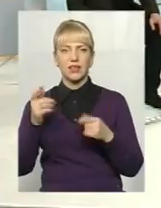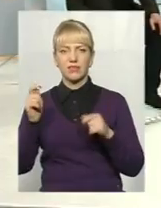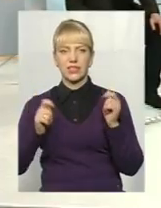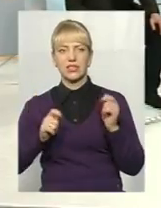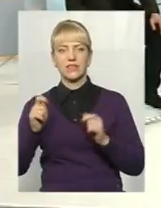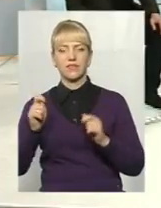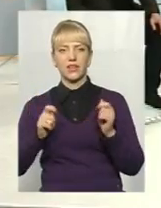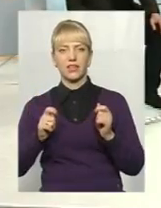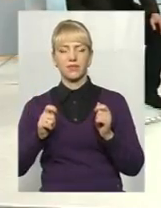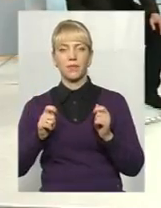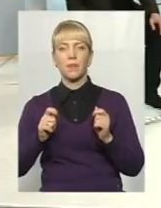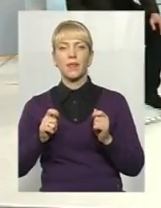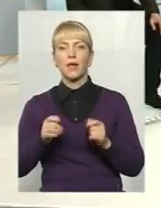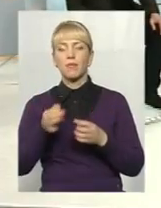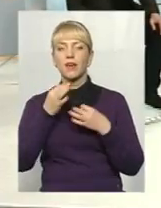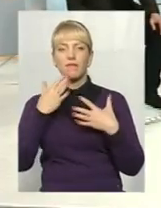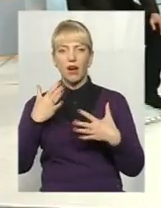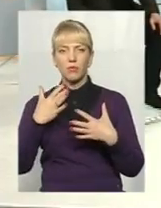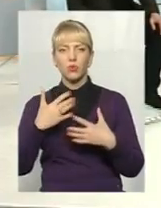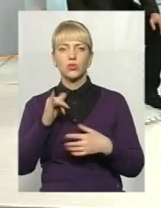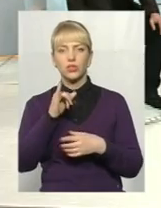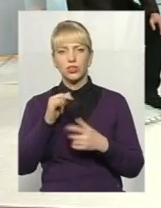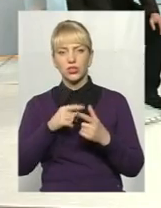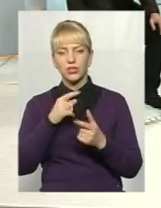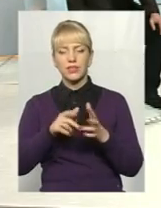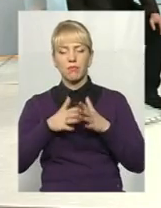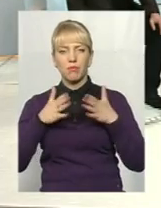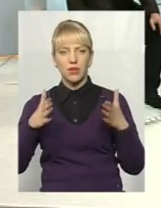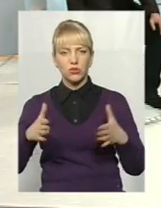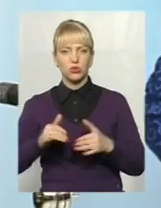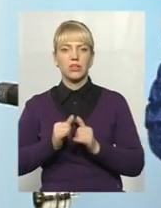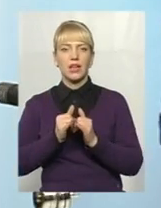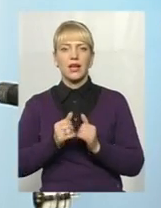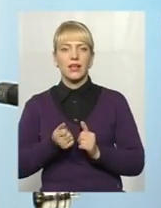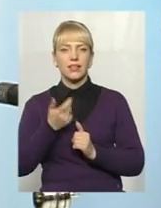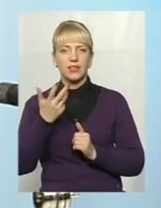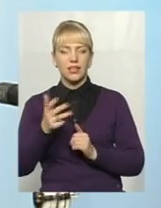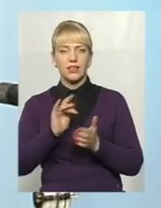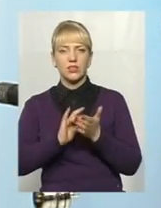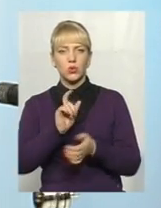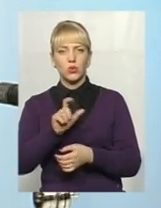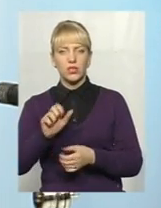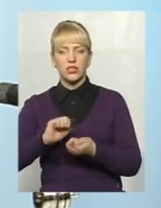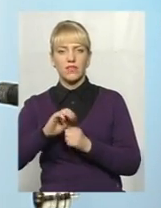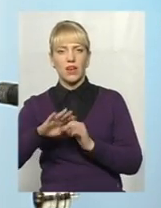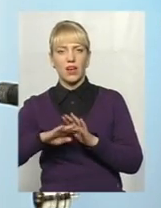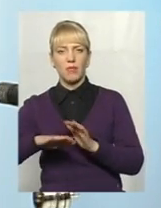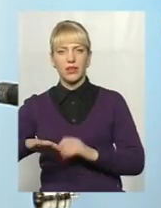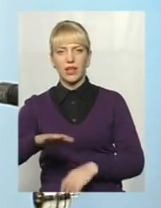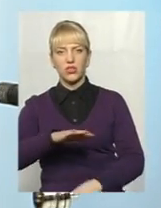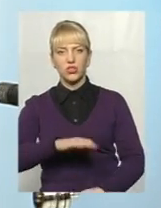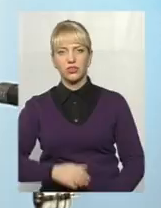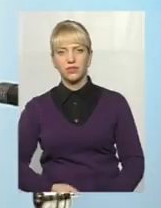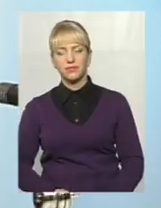приваблюють чи збільшують кількість туристів на Кам'янетчині. Прошу, будь ласка, сюжети. Далі